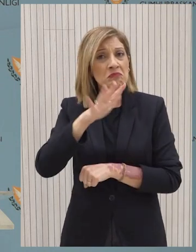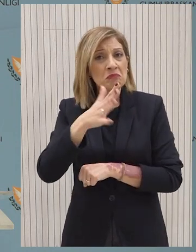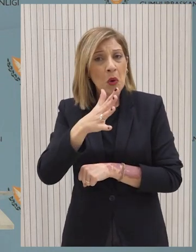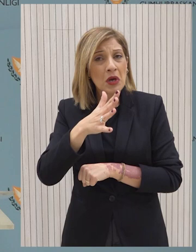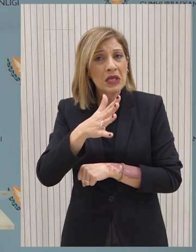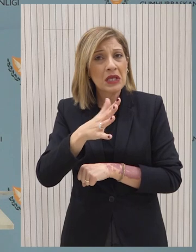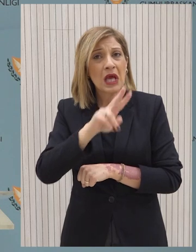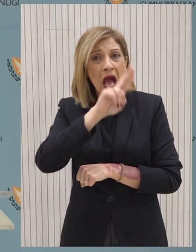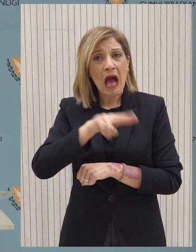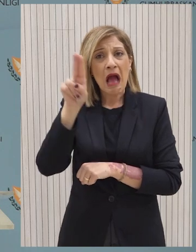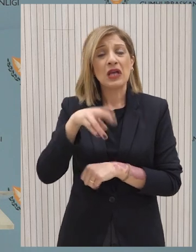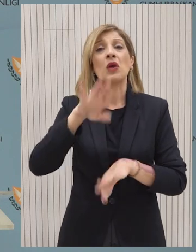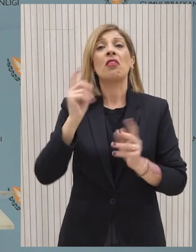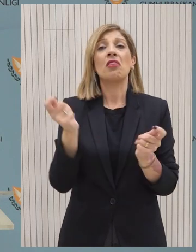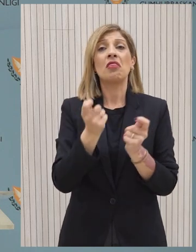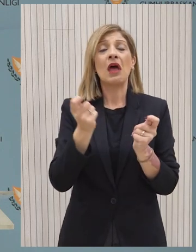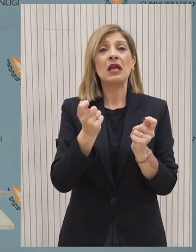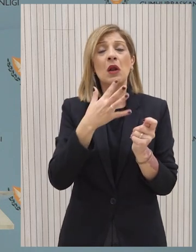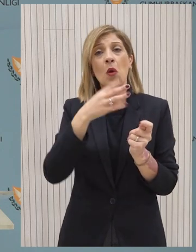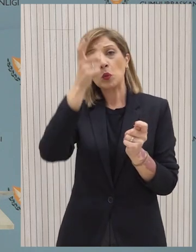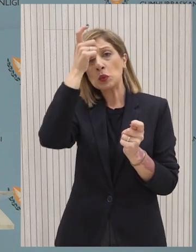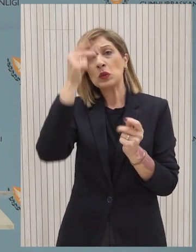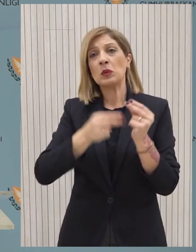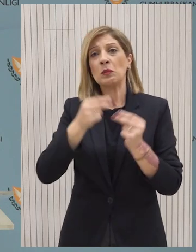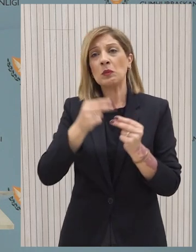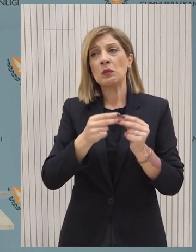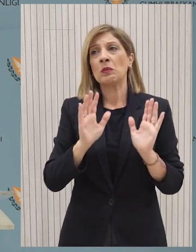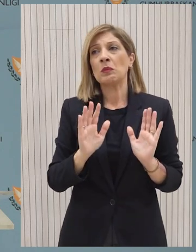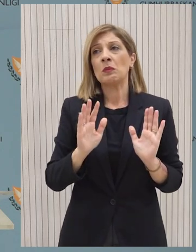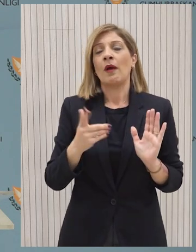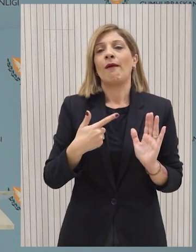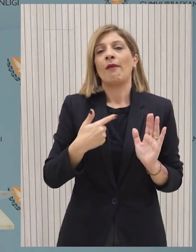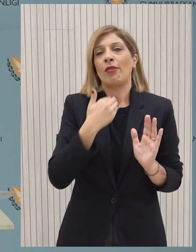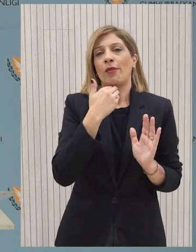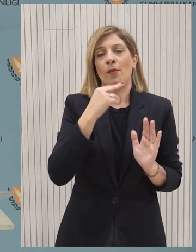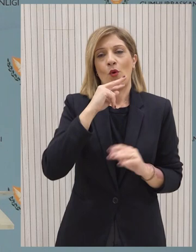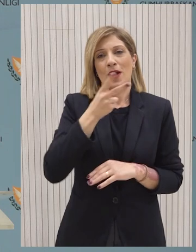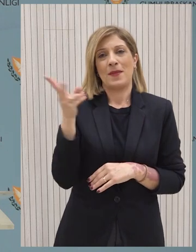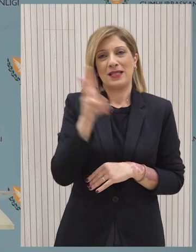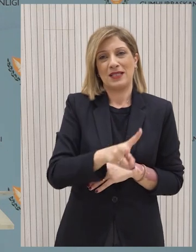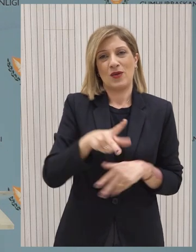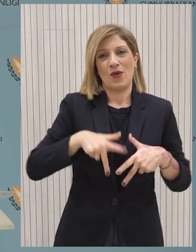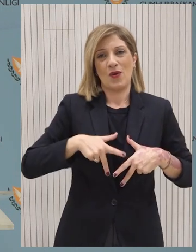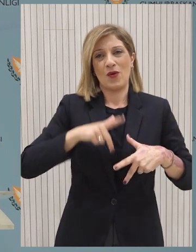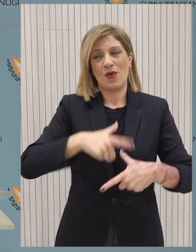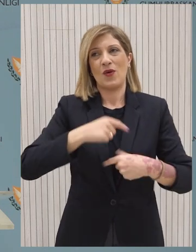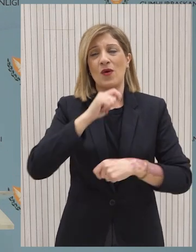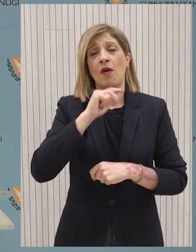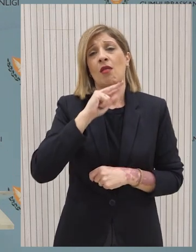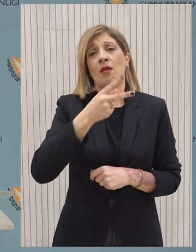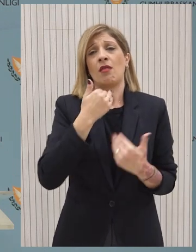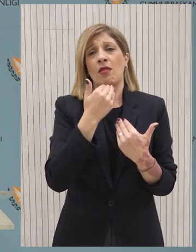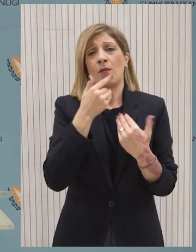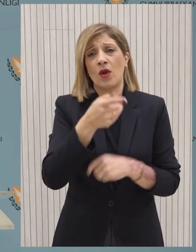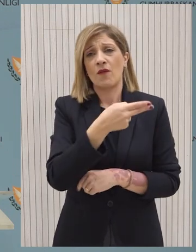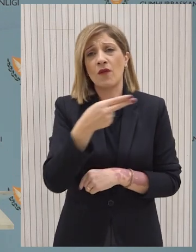Αντιλαμβάνεστε, δεν μπορώ να προκρίνουμε τη στάση που θα επιδείξει την επαναχώρηση που θα έχει η τουρκική πλευρά. Αυτό το οποίο εμείς λέμε είναι ότι αυτή η συναντήληξη είναι